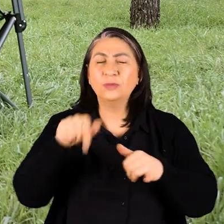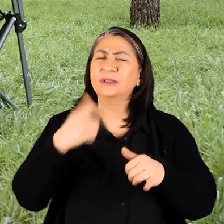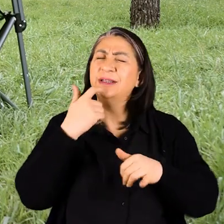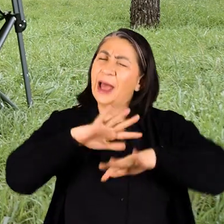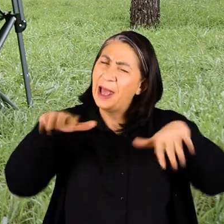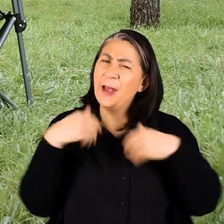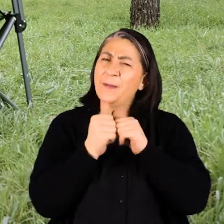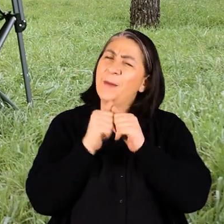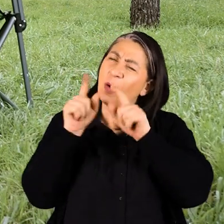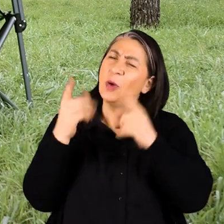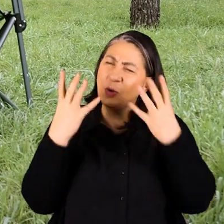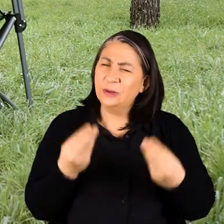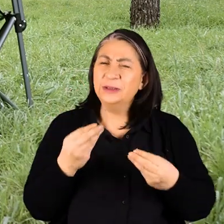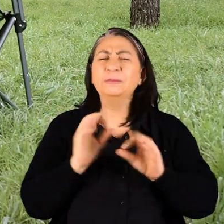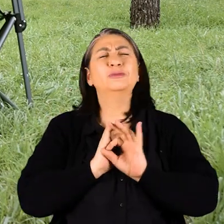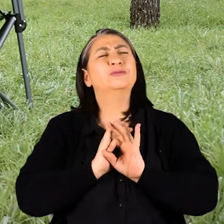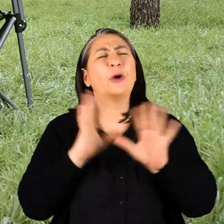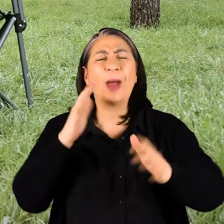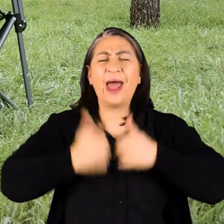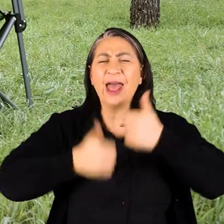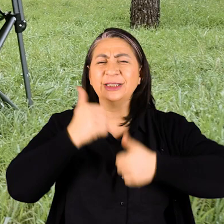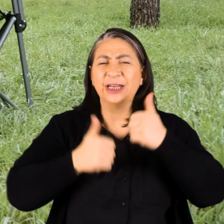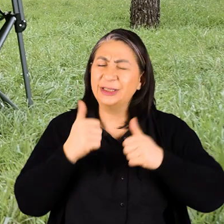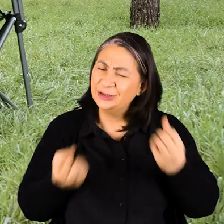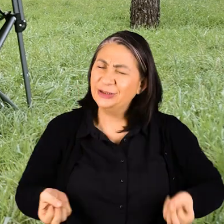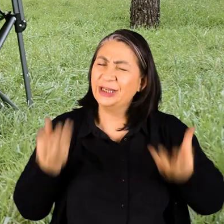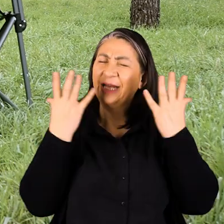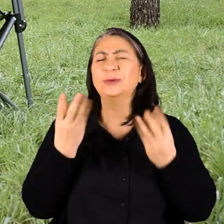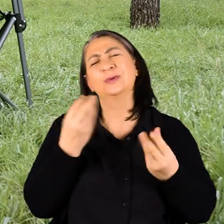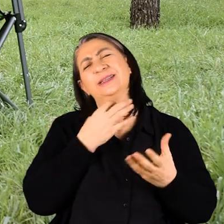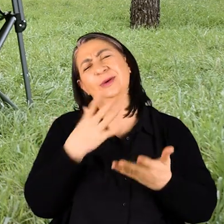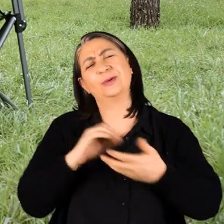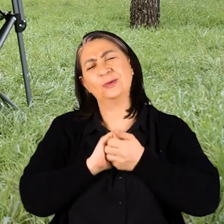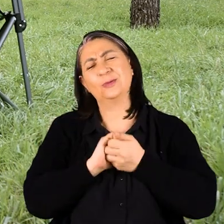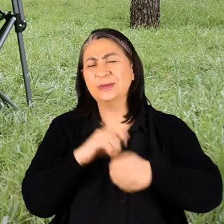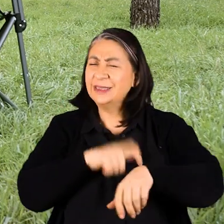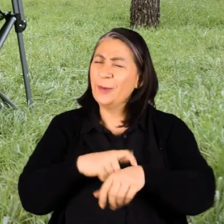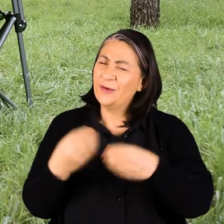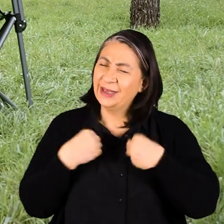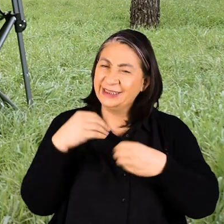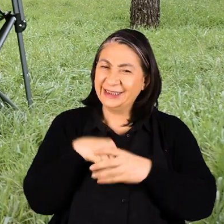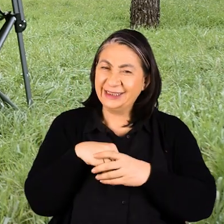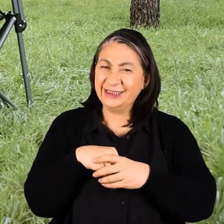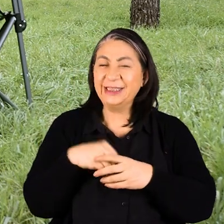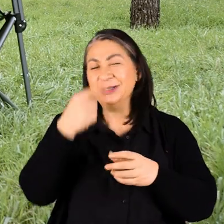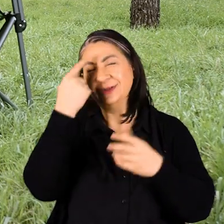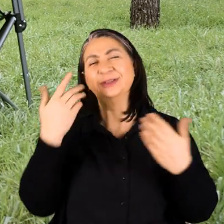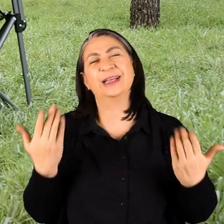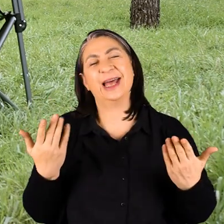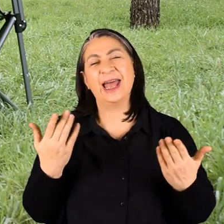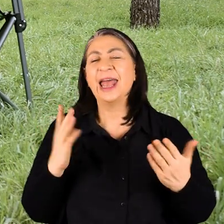de inşallah hep beraber orada oluruz Ve mis gibi yarışları çıkarırız Valla çok teşekkür ederim dostum zaman ayırdığın için Umarım